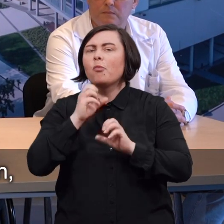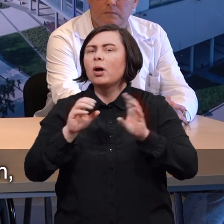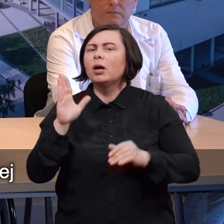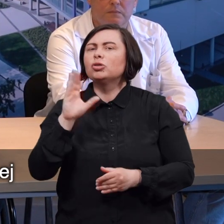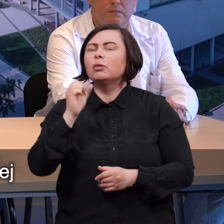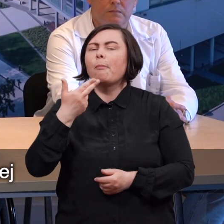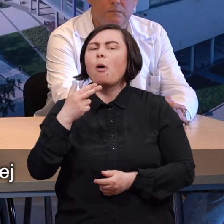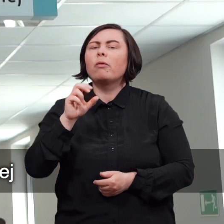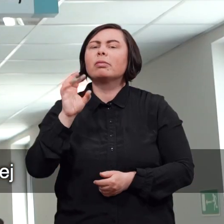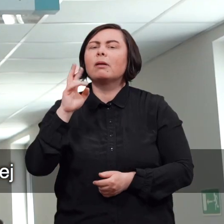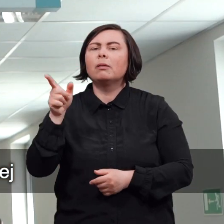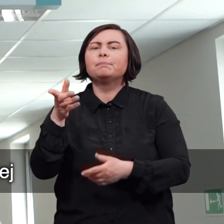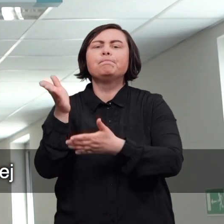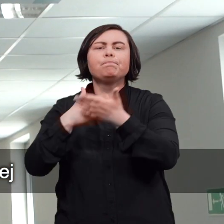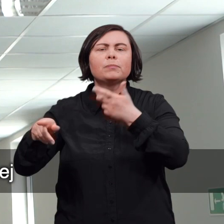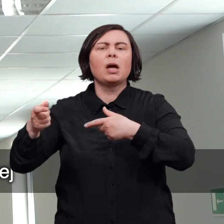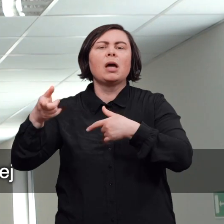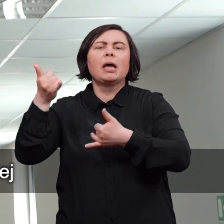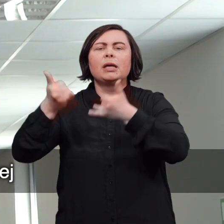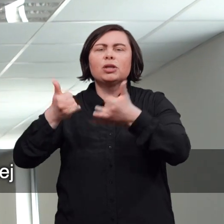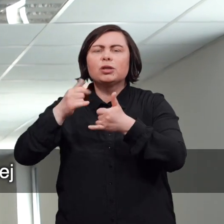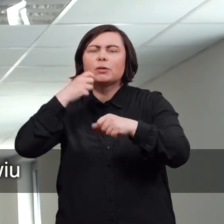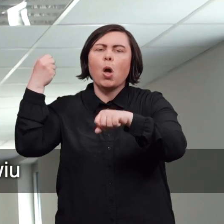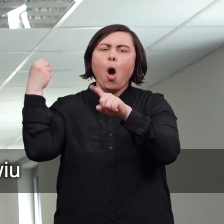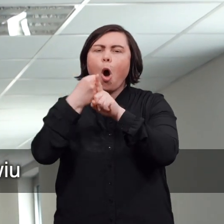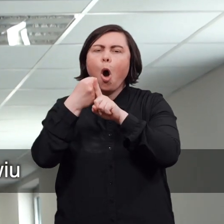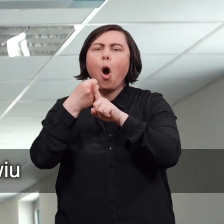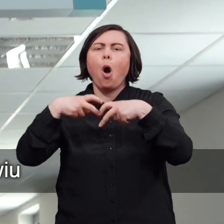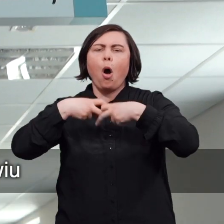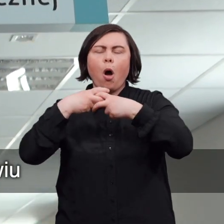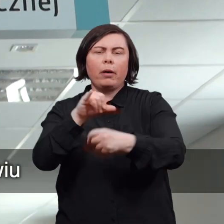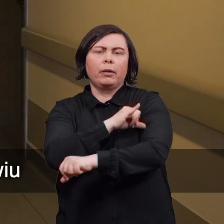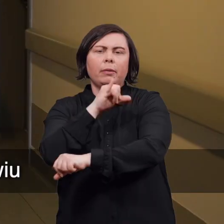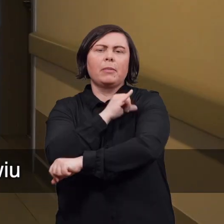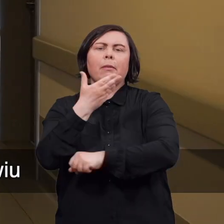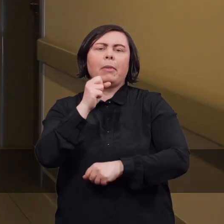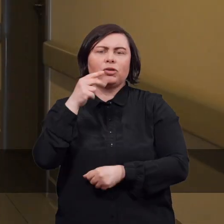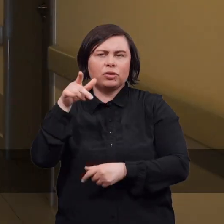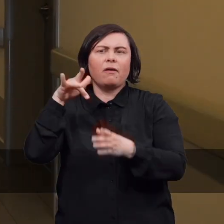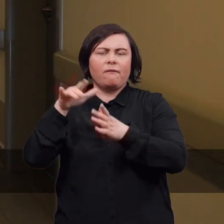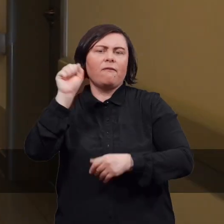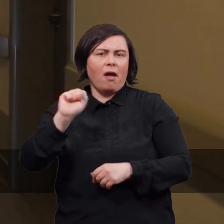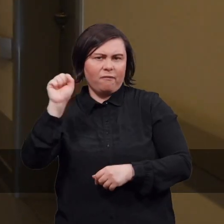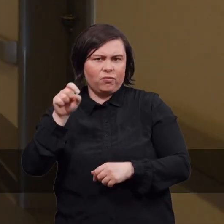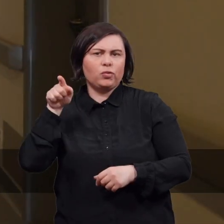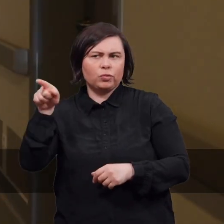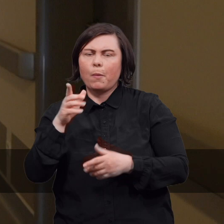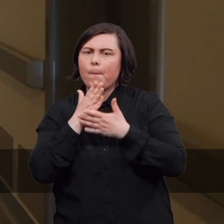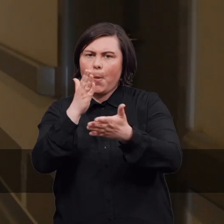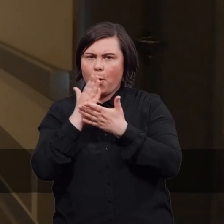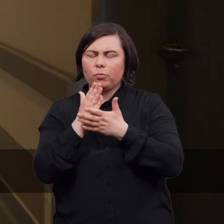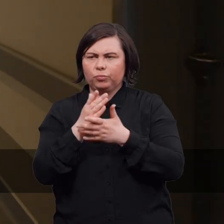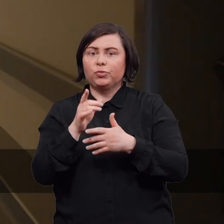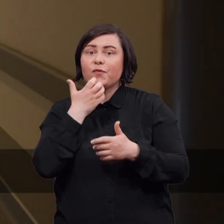Szymon Dragan, ordynator oddziału chirurgii urazowo-ortopedycznej w szpitalu im. Marciniaka we Wrocławiu, taka pomoc to jest coś,